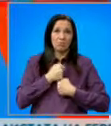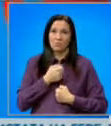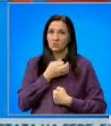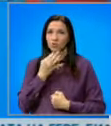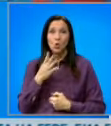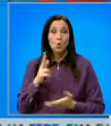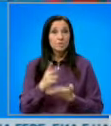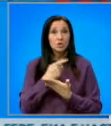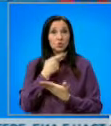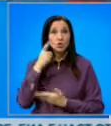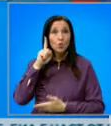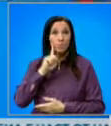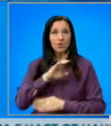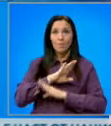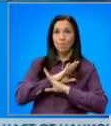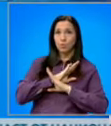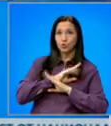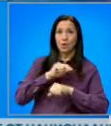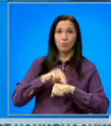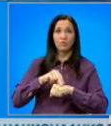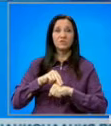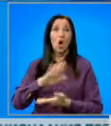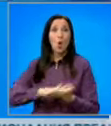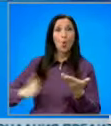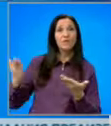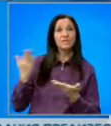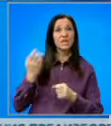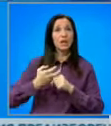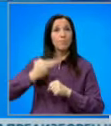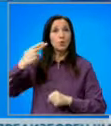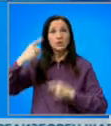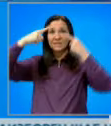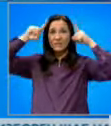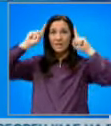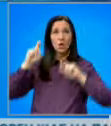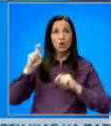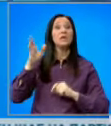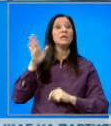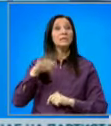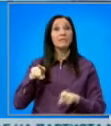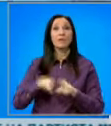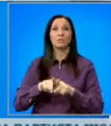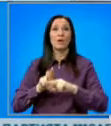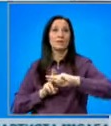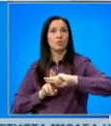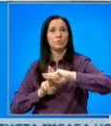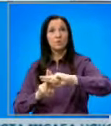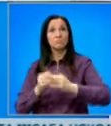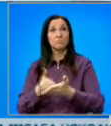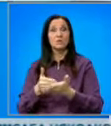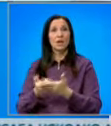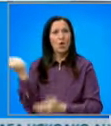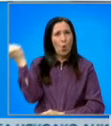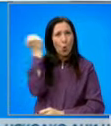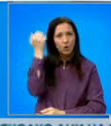случай 18-годишно момче е починало в Пловдивската университетска болница Св. Георги след като е било хоспитализирано заради удар